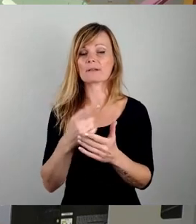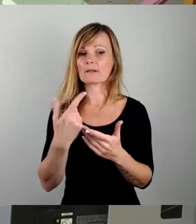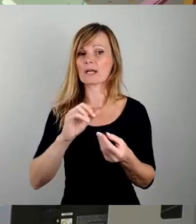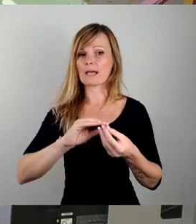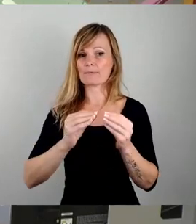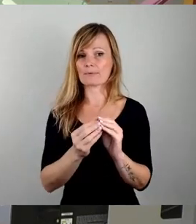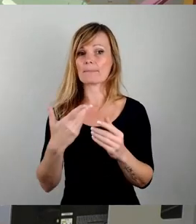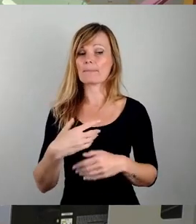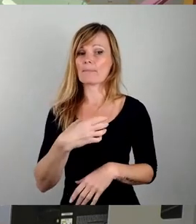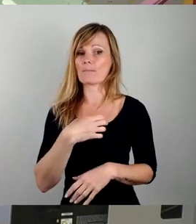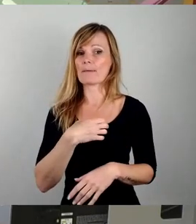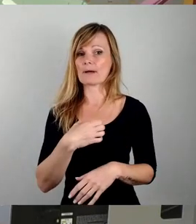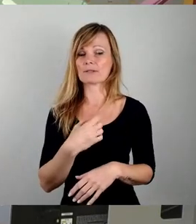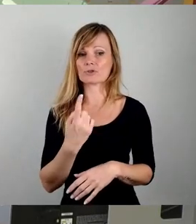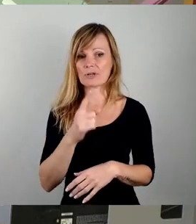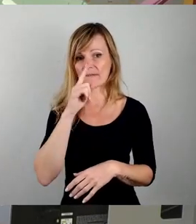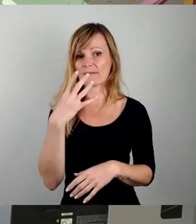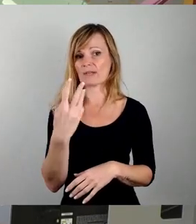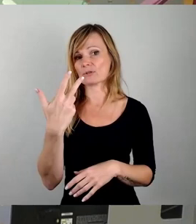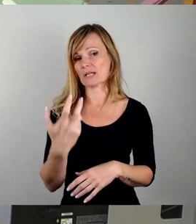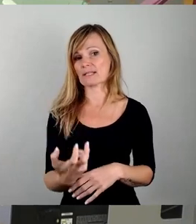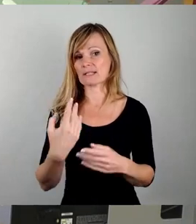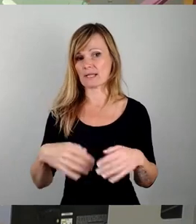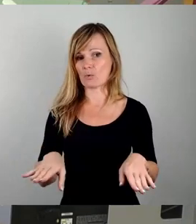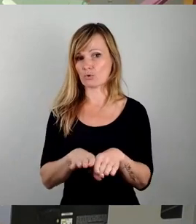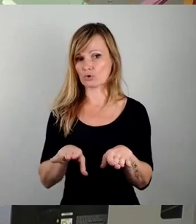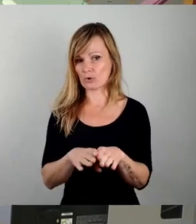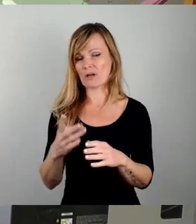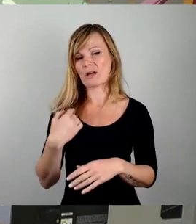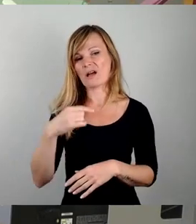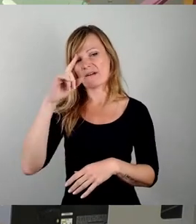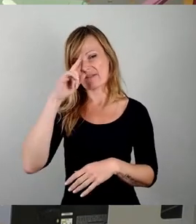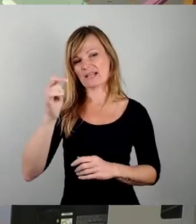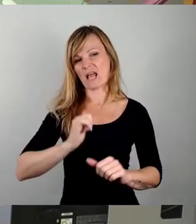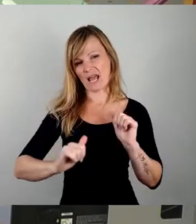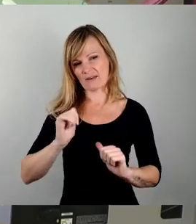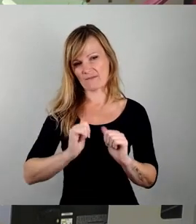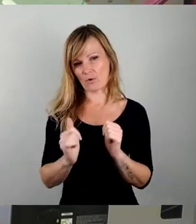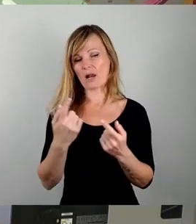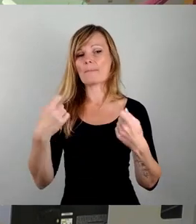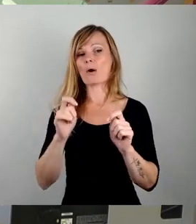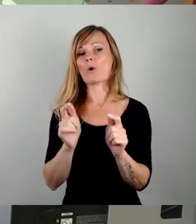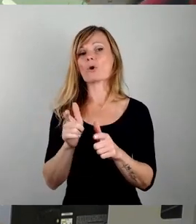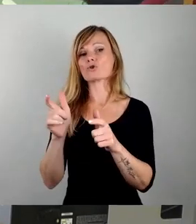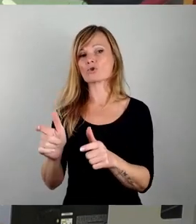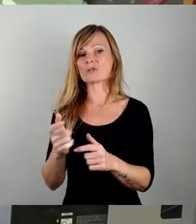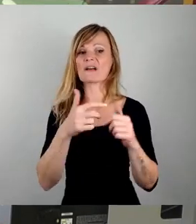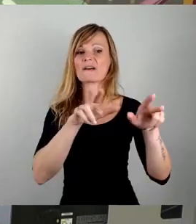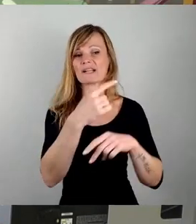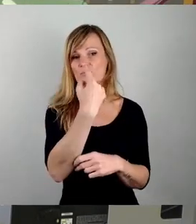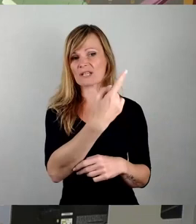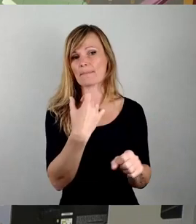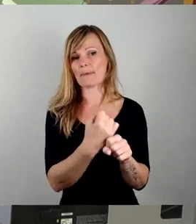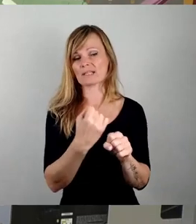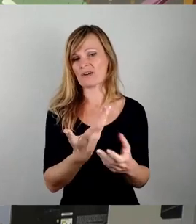Problematisch wird es dann, wenn es ein 34er Grundstück ist, denn dann wissen wir ja leidvoll im Bauausschuss, dass dann die Verwaltung macht, was sie will. Wir erfahren davon